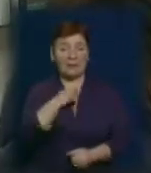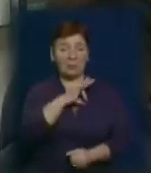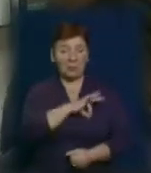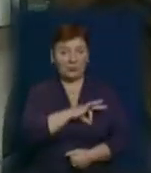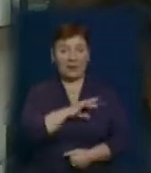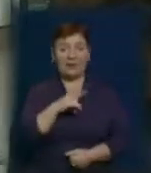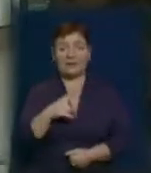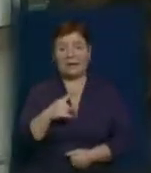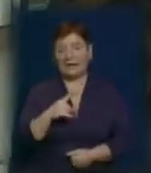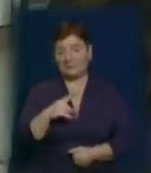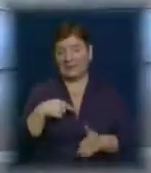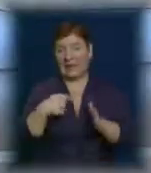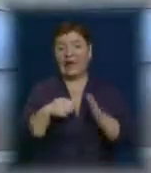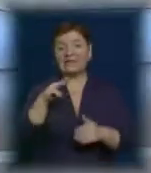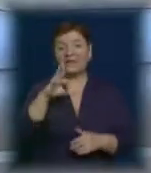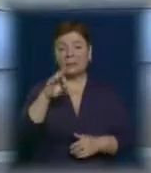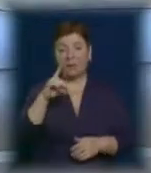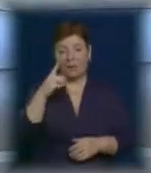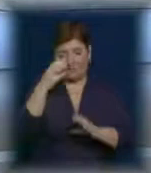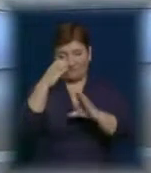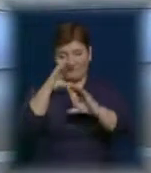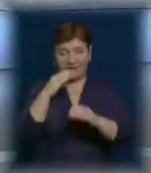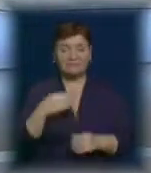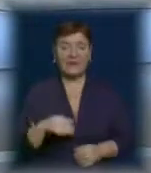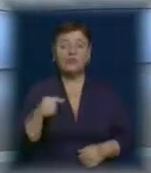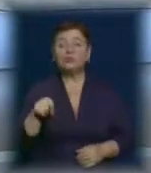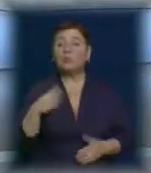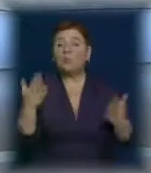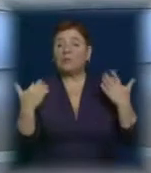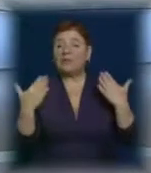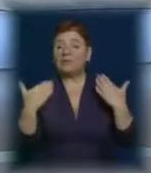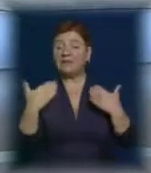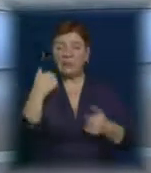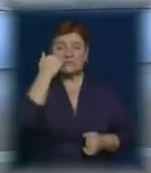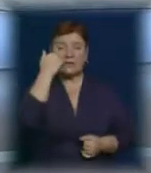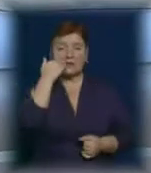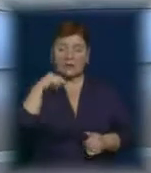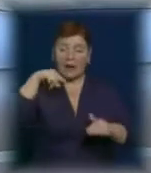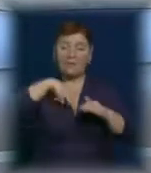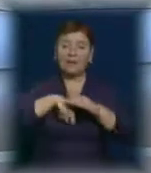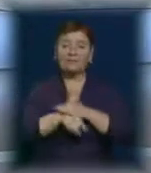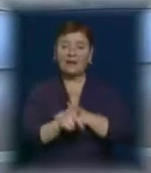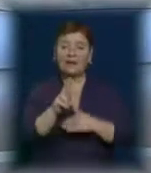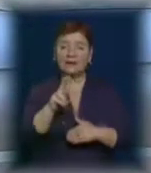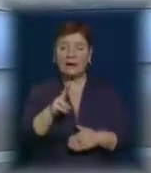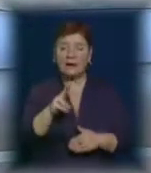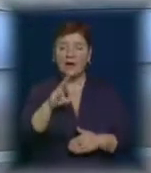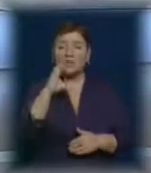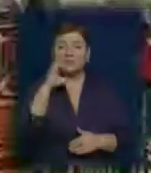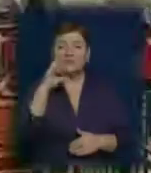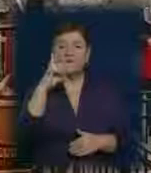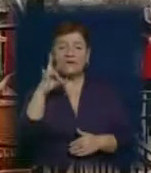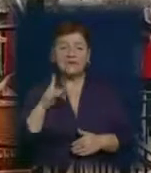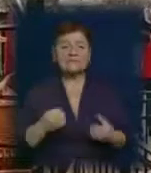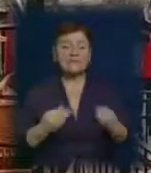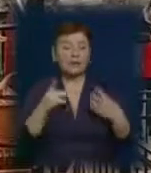на придбання тепловізора. Цими вихідними в Ужгороді у старовинних підвалах, відомих як «Совине гніздо», відбудеться